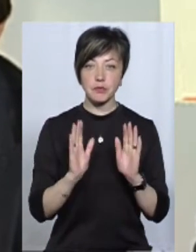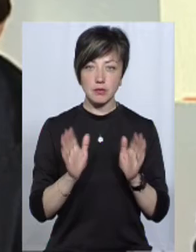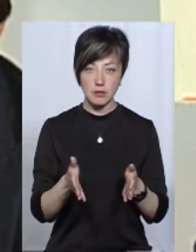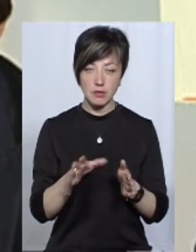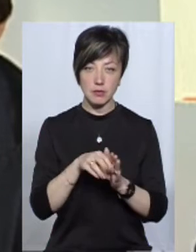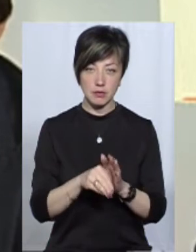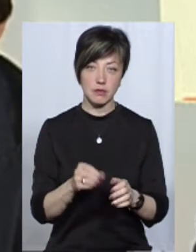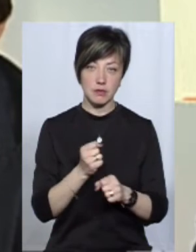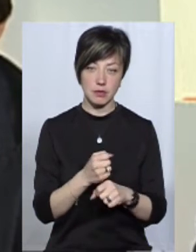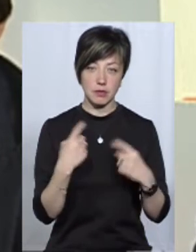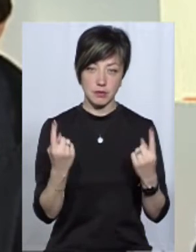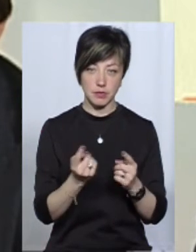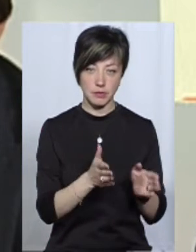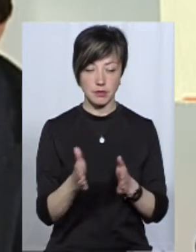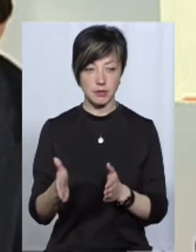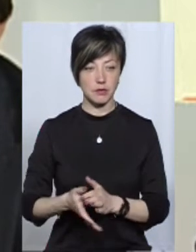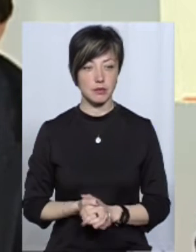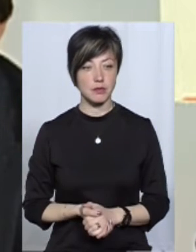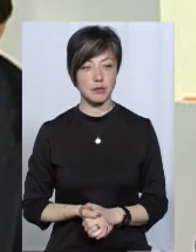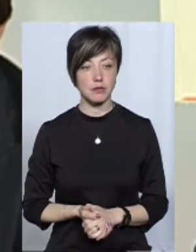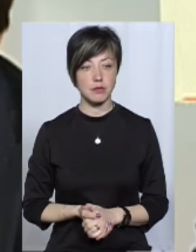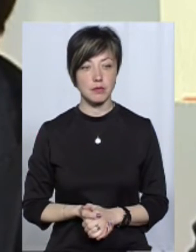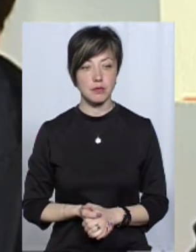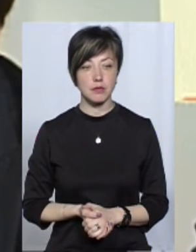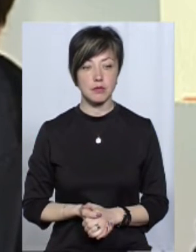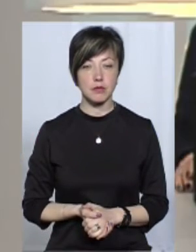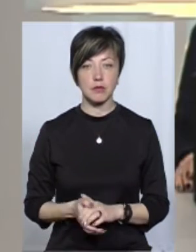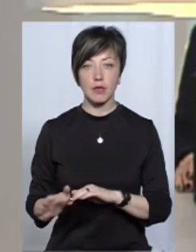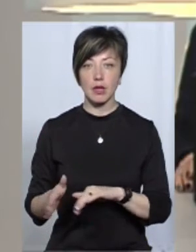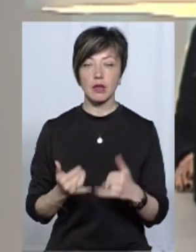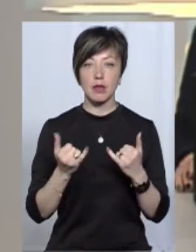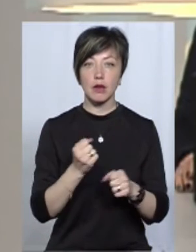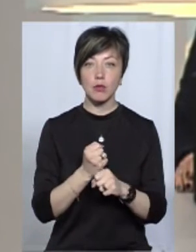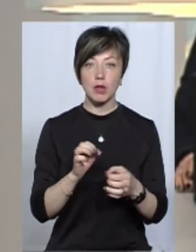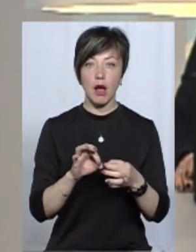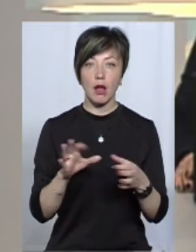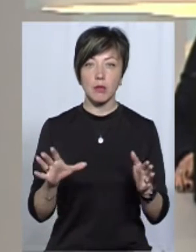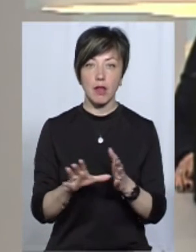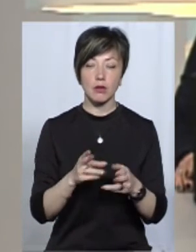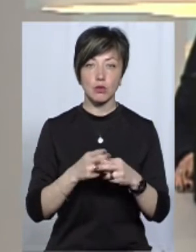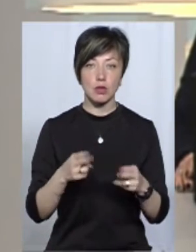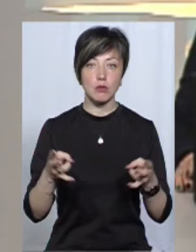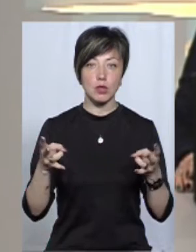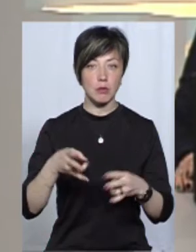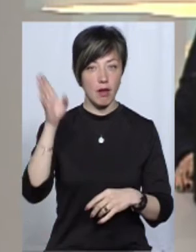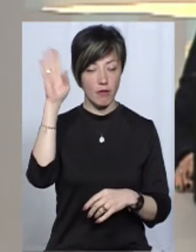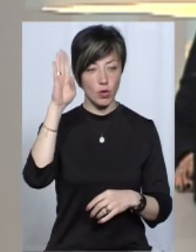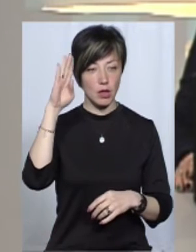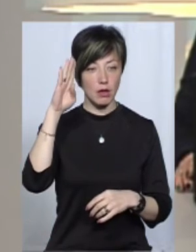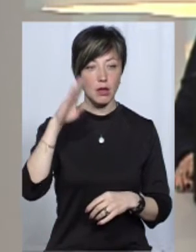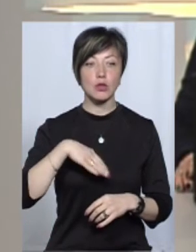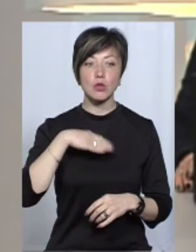втілена і буде працювати в штатному режимі. Для роботи атомної електростанції потрібна вода.